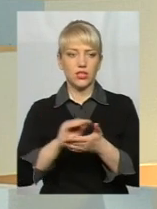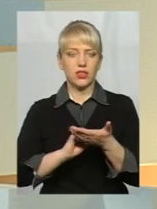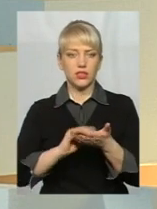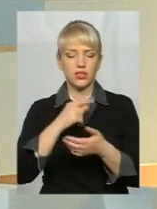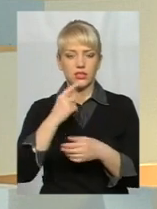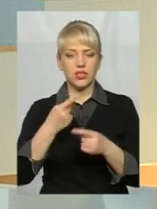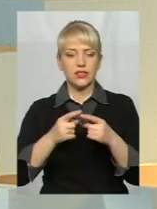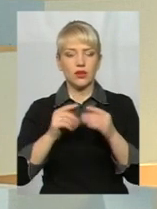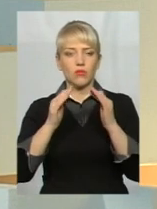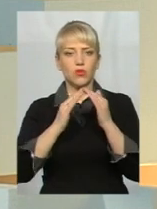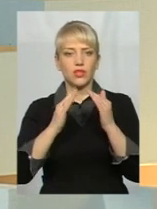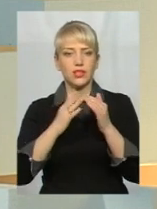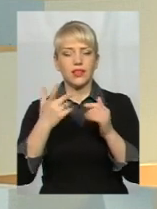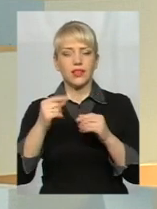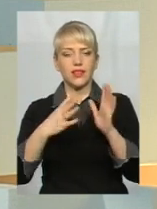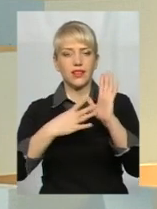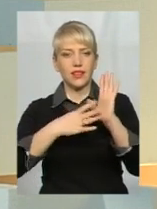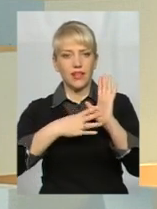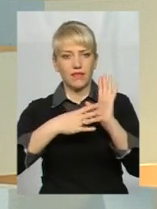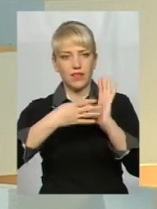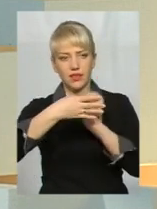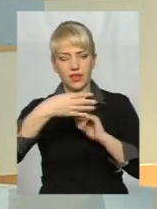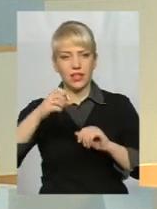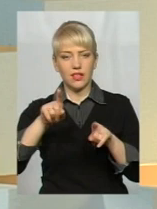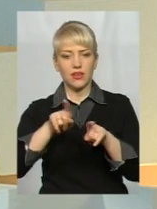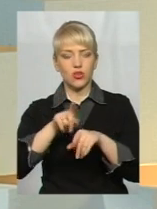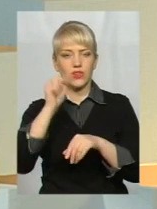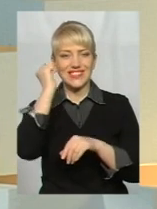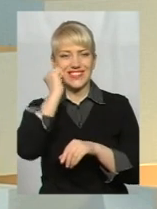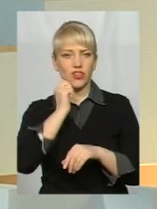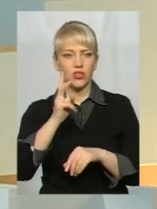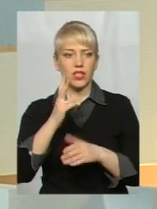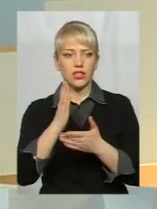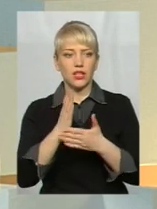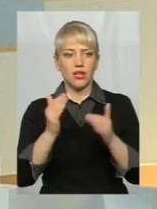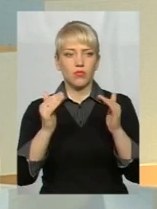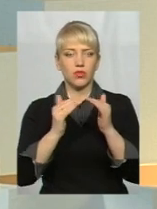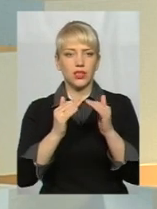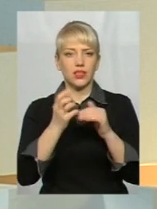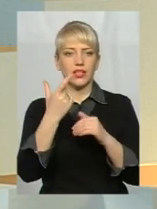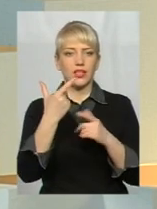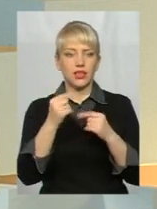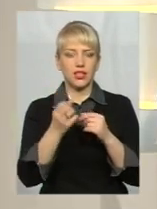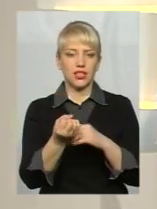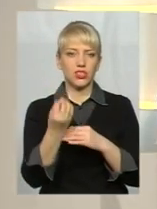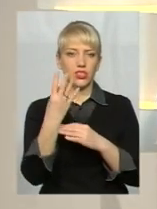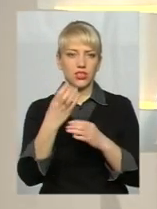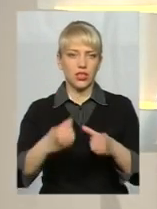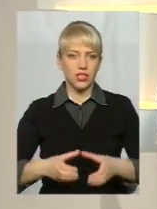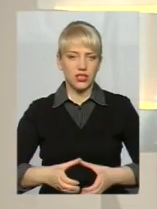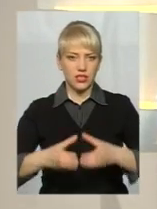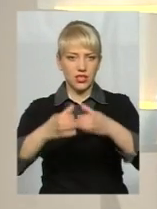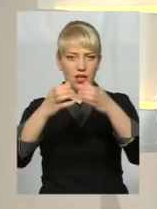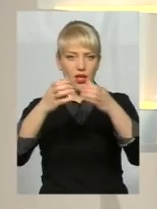є будинки там, 9 поверхів, і також по Старокостянтинівському є будинок, 14 поверхів. І ще хочу